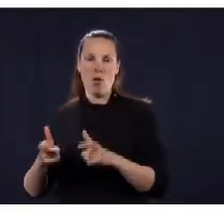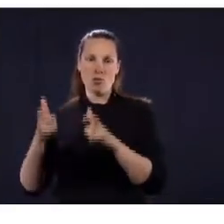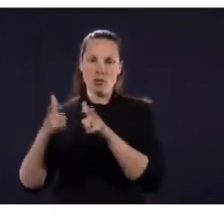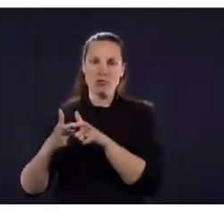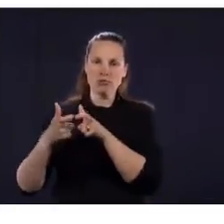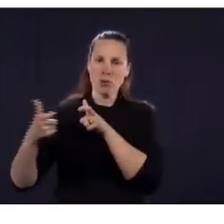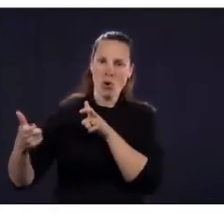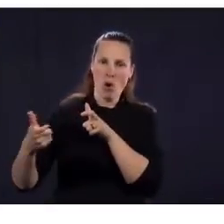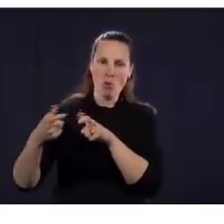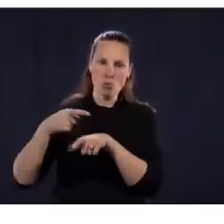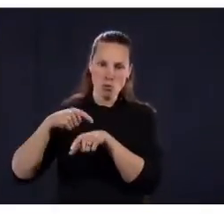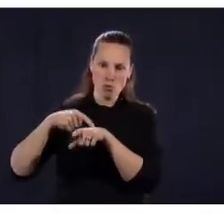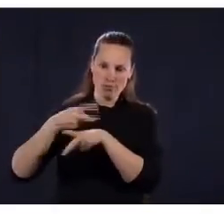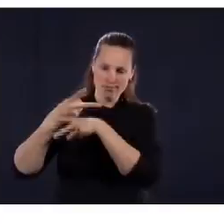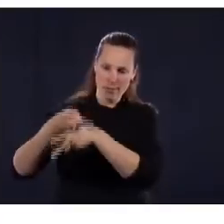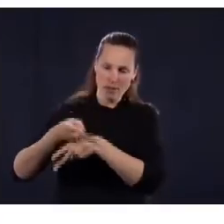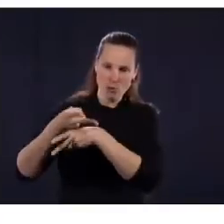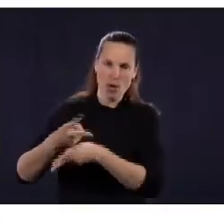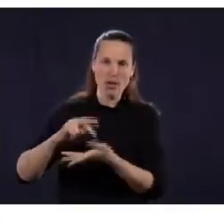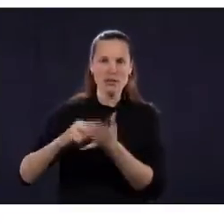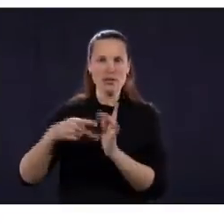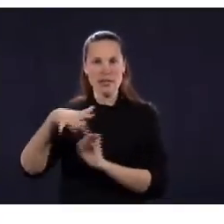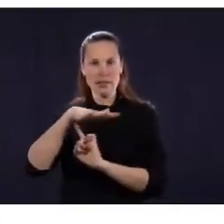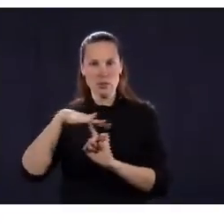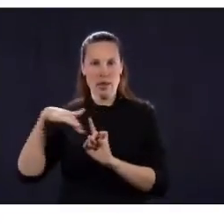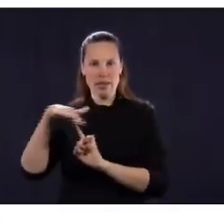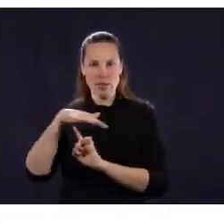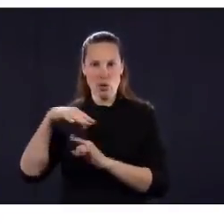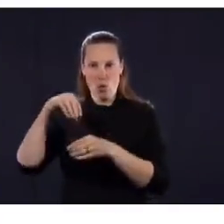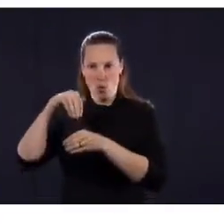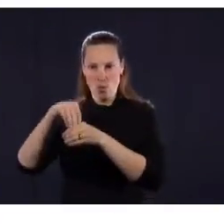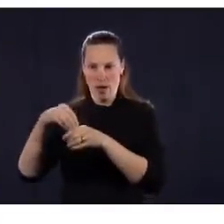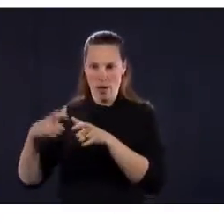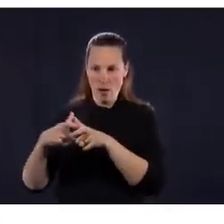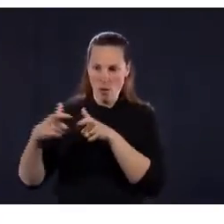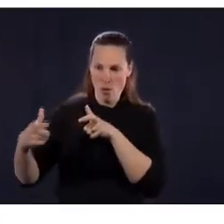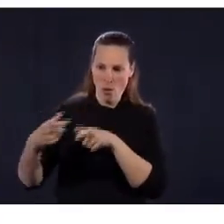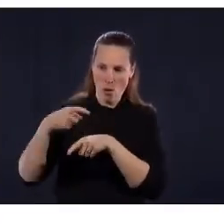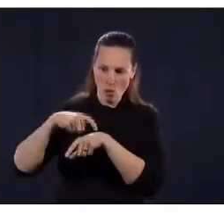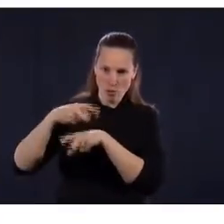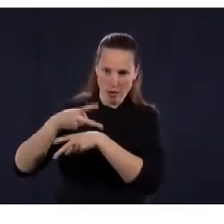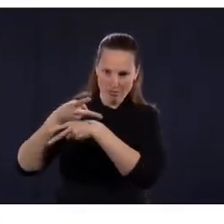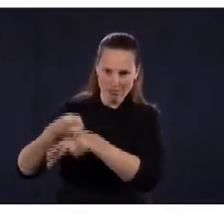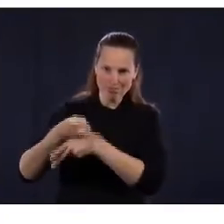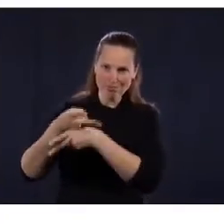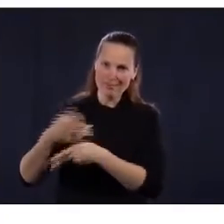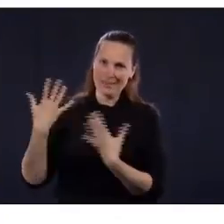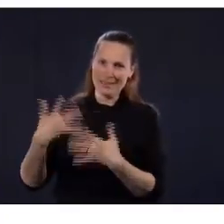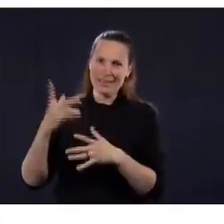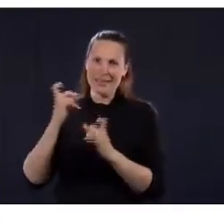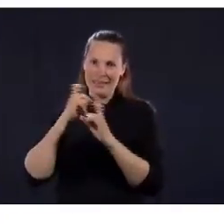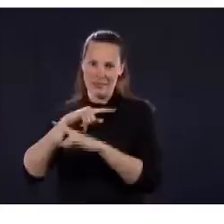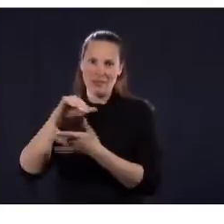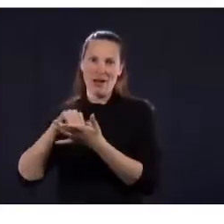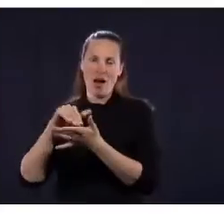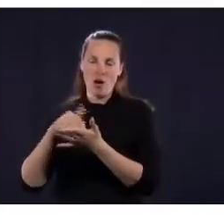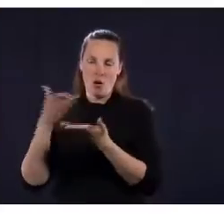situation où il manque d'employés. Par contre, il y a des employés, là. Ça fait… On commence la huitième semaine